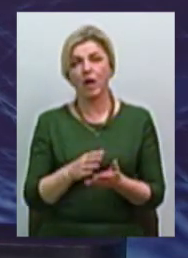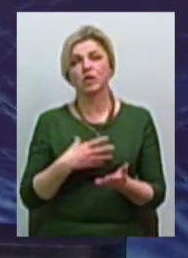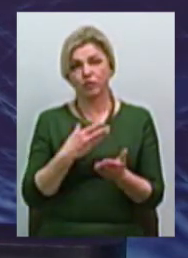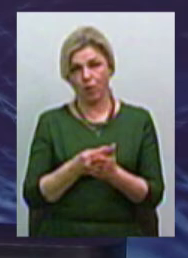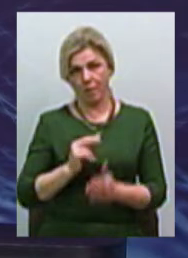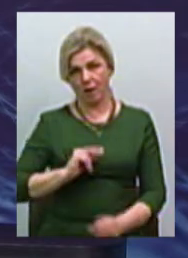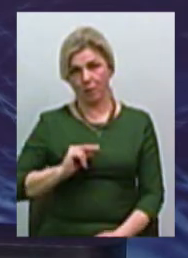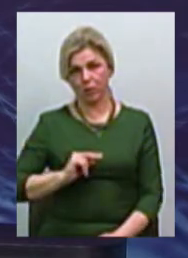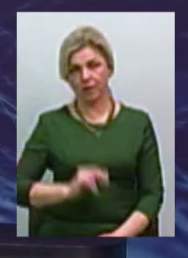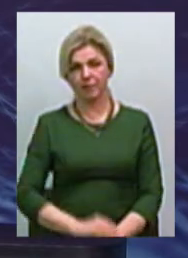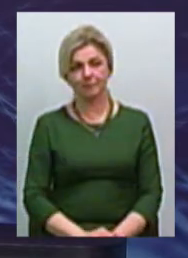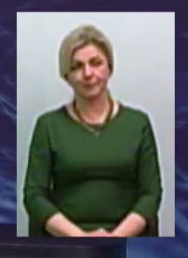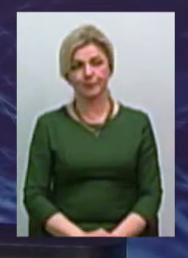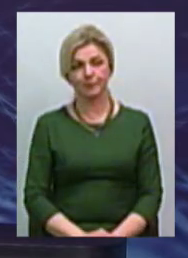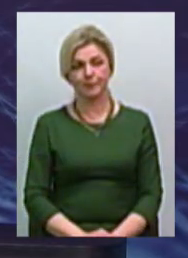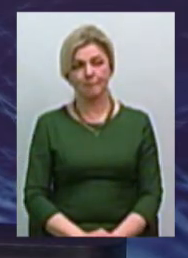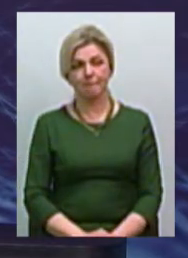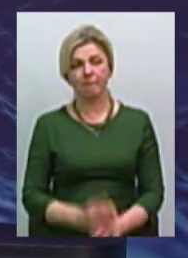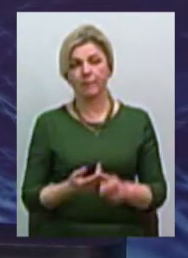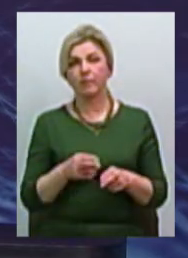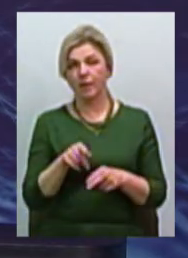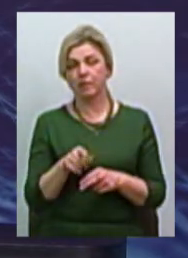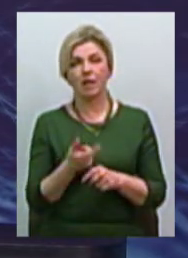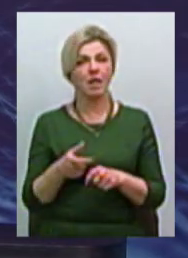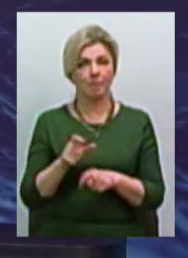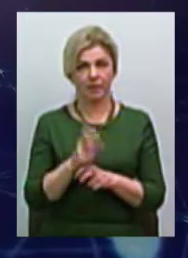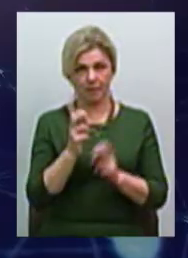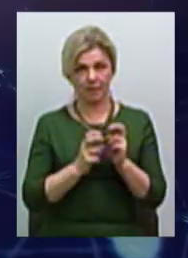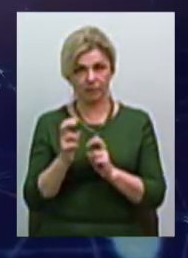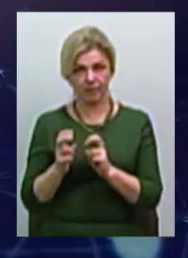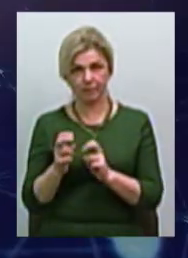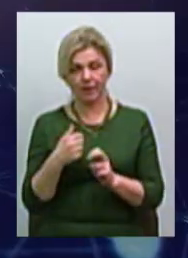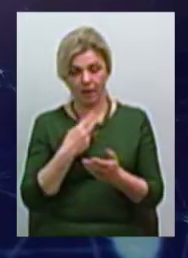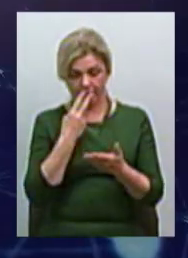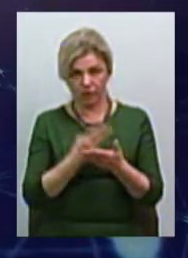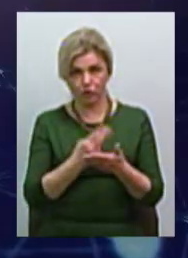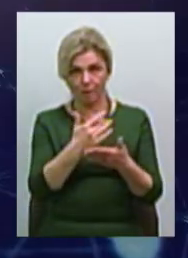працівниками. Це, ну, найбільше підприємство. Я ось бачу в переліку